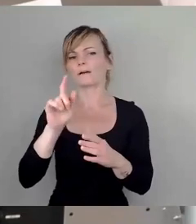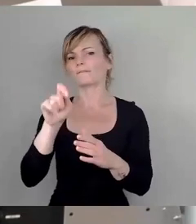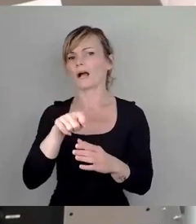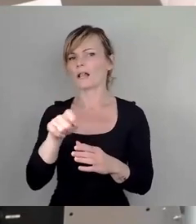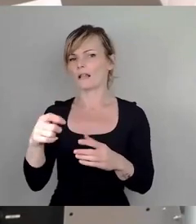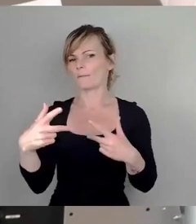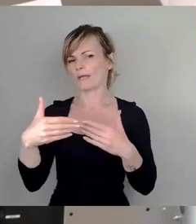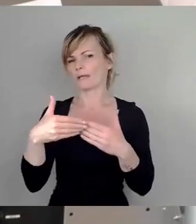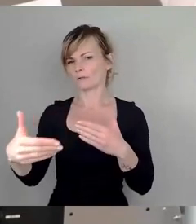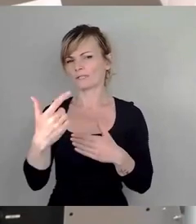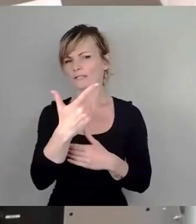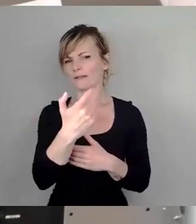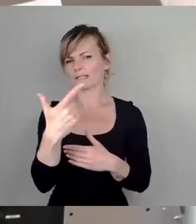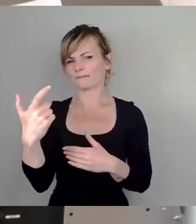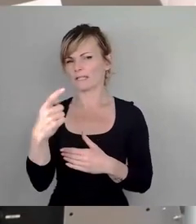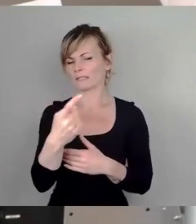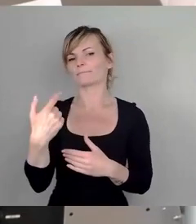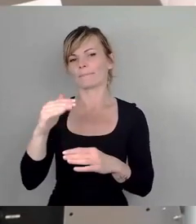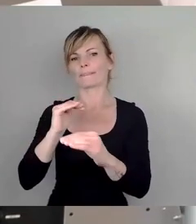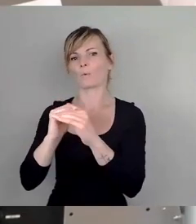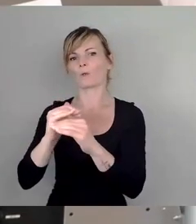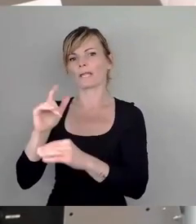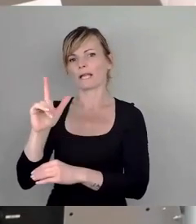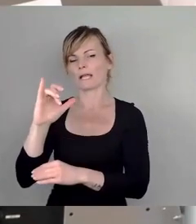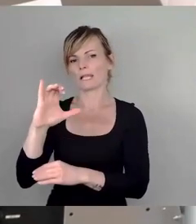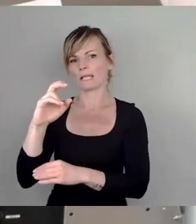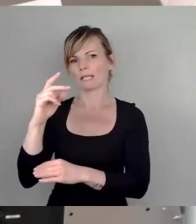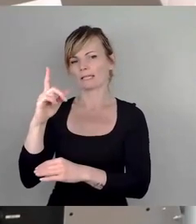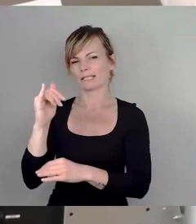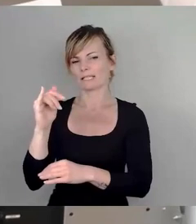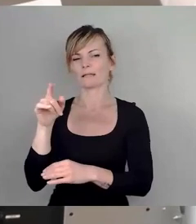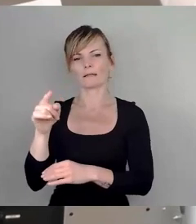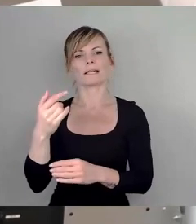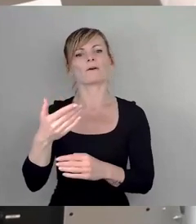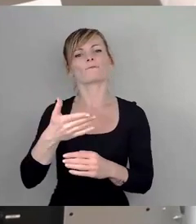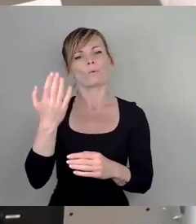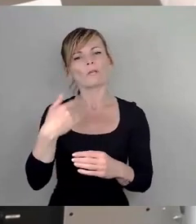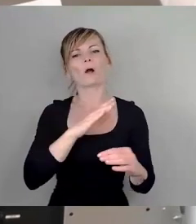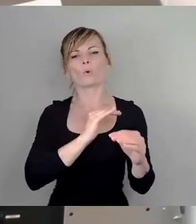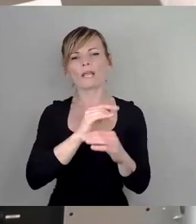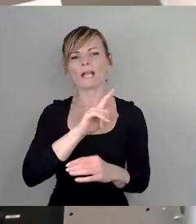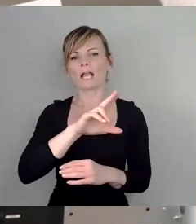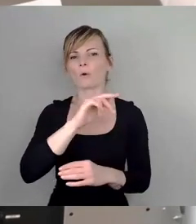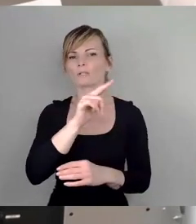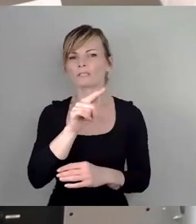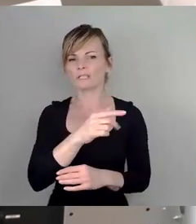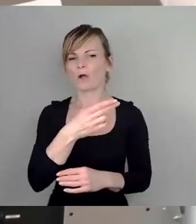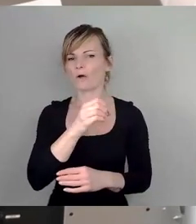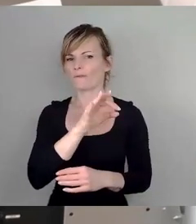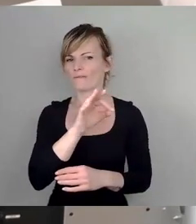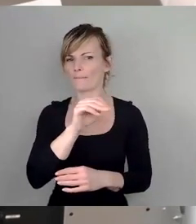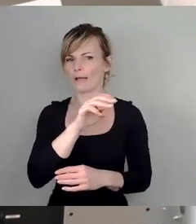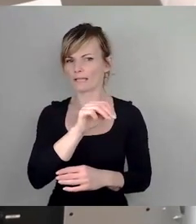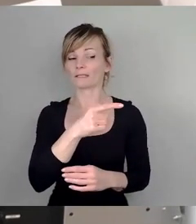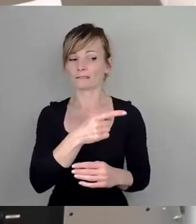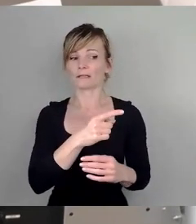Kollege Licht, die erwähnt ihn gerade, den ehemaligen CDU-Kollegen Lutz Hoffmann, der das initiiert hat mit mir gemeinsam, haben